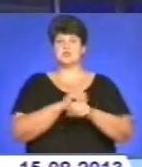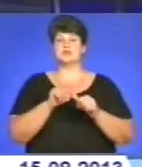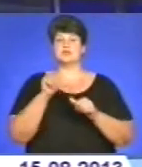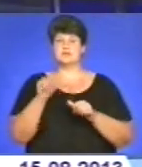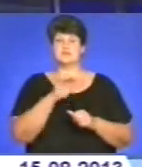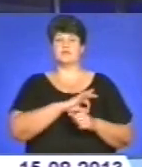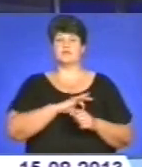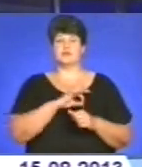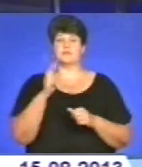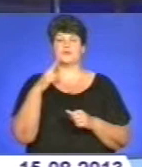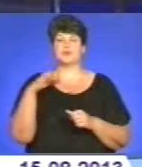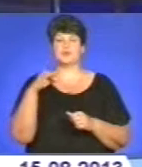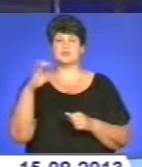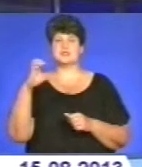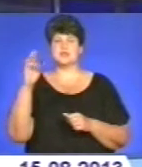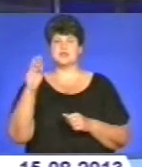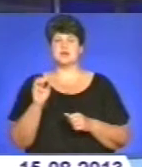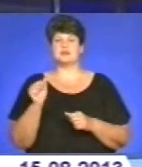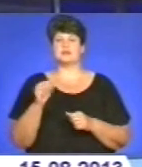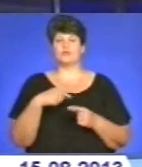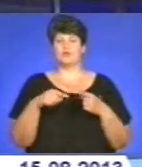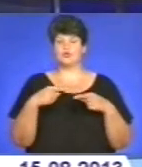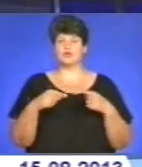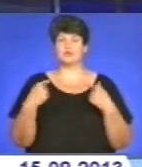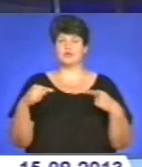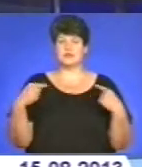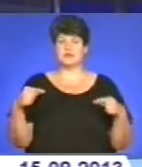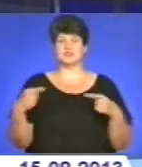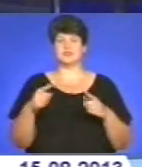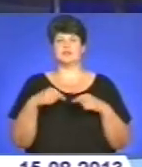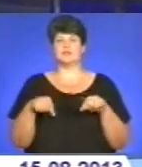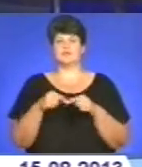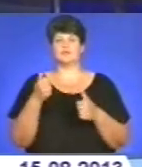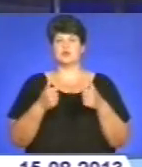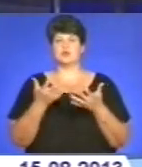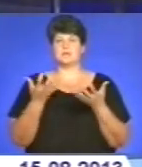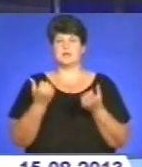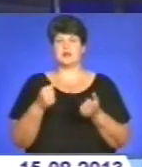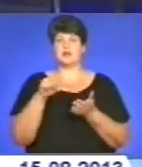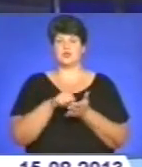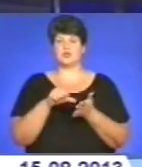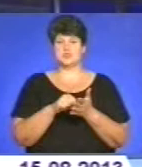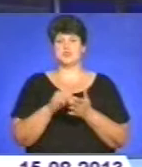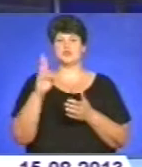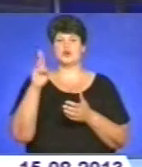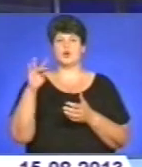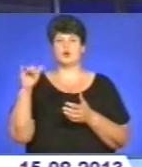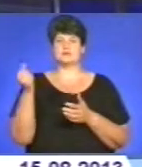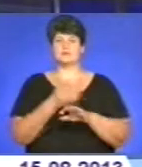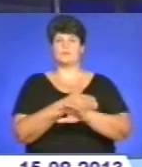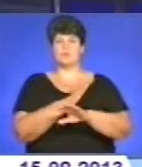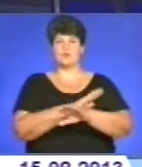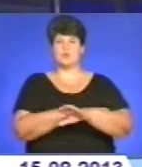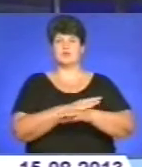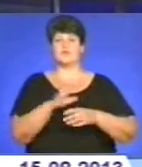Тернопільського дюйського з футболу та інших ігрових видів спорту, у турнірі брали участь команди стадіон Шльонський, Хожу в Польща,